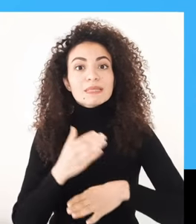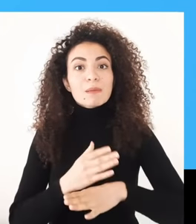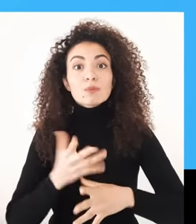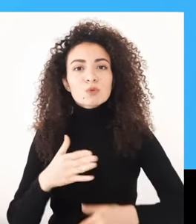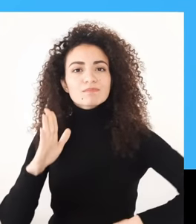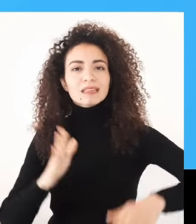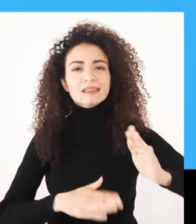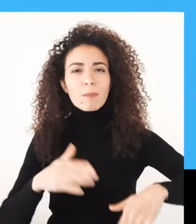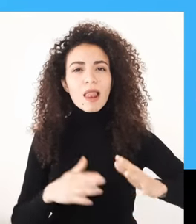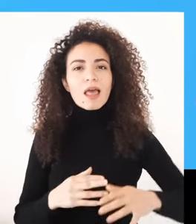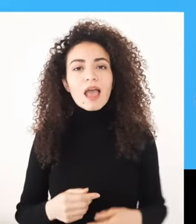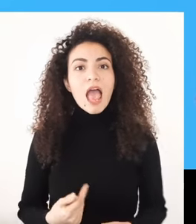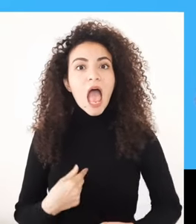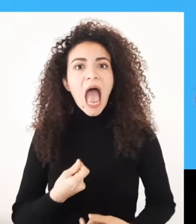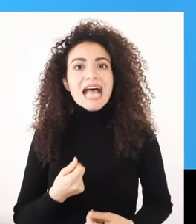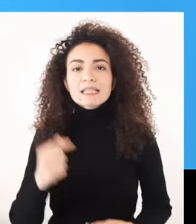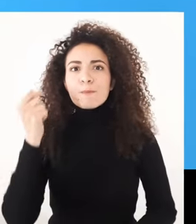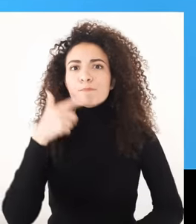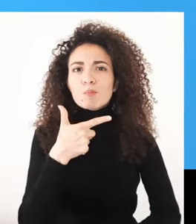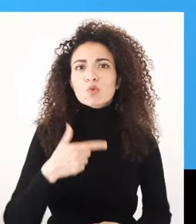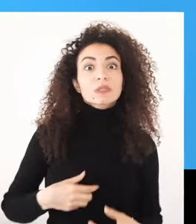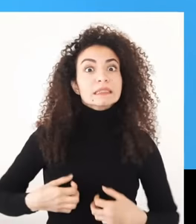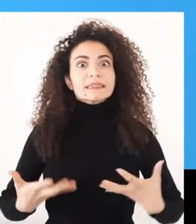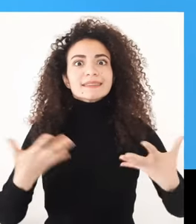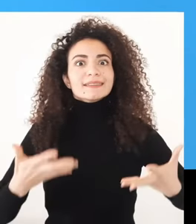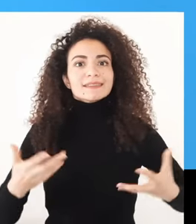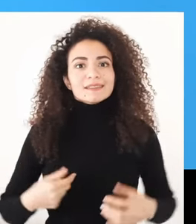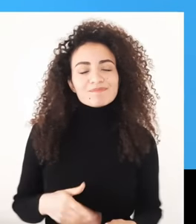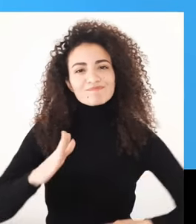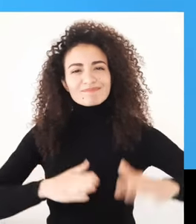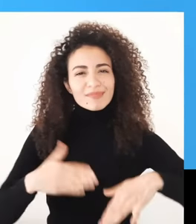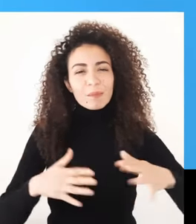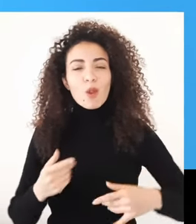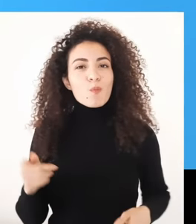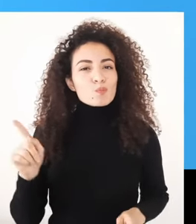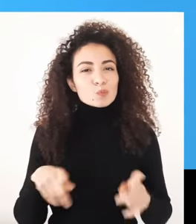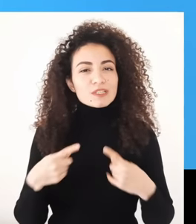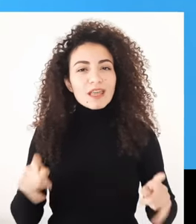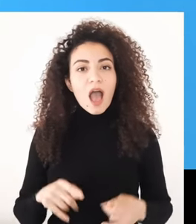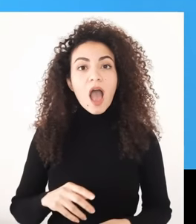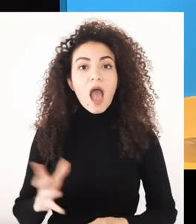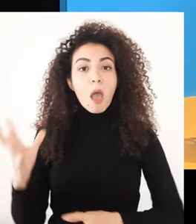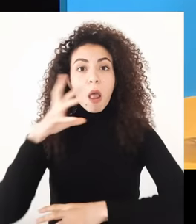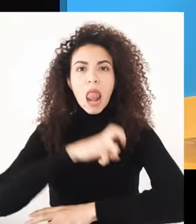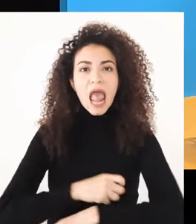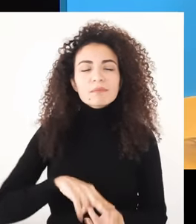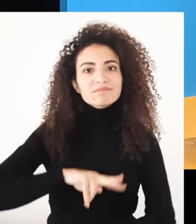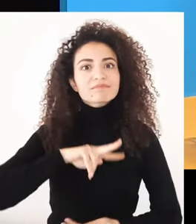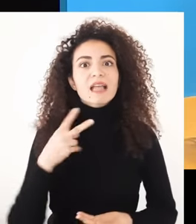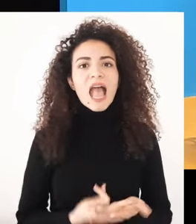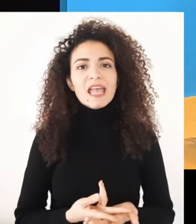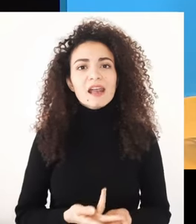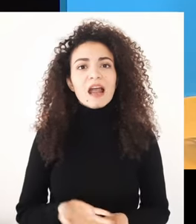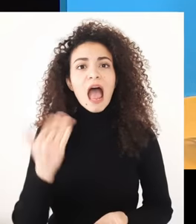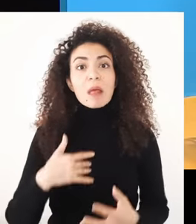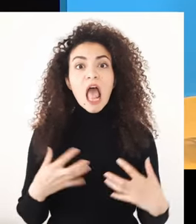بداخله فرح وشغف جديد وهالشعور دفعوا للابتكار ولتغيير مسار ليلته كأنه انتقل من